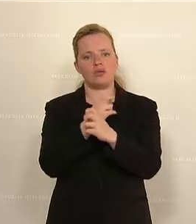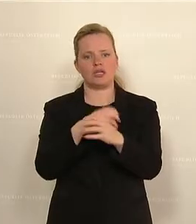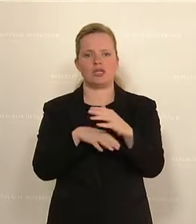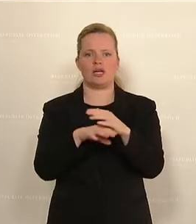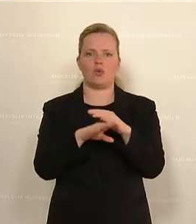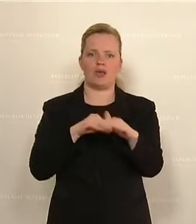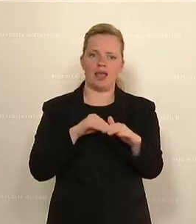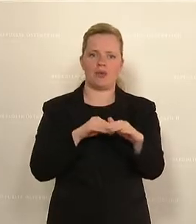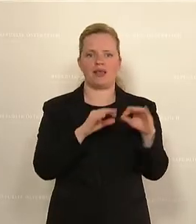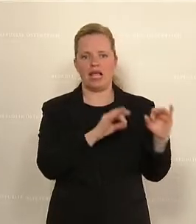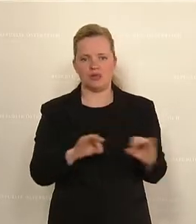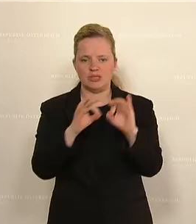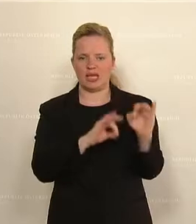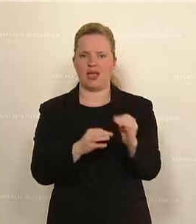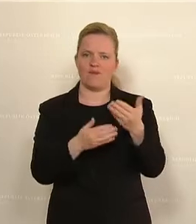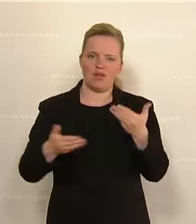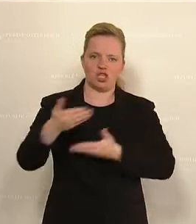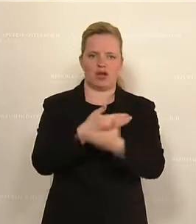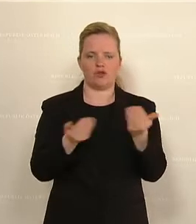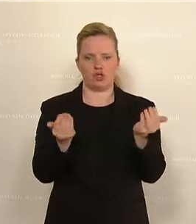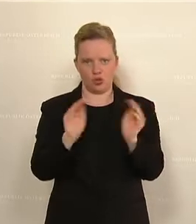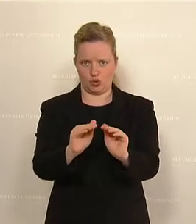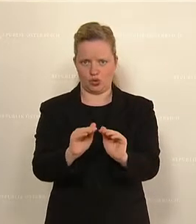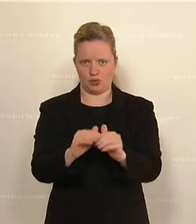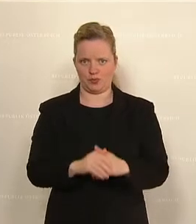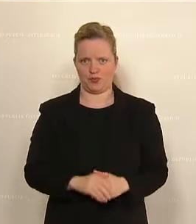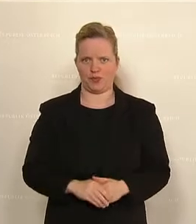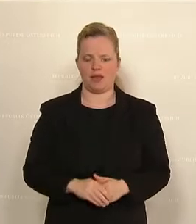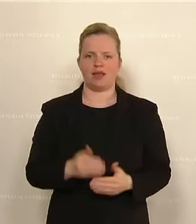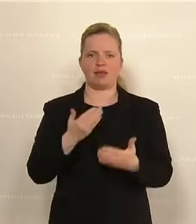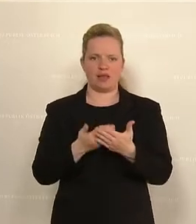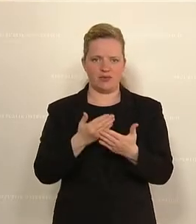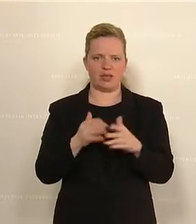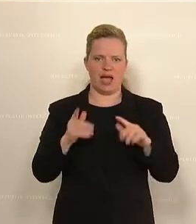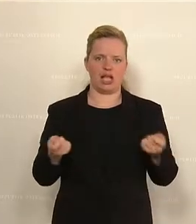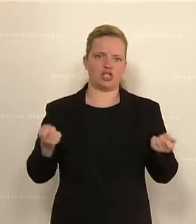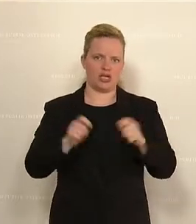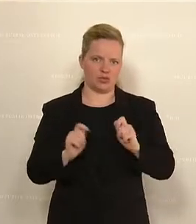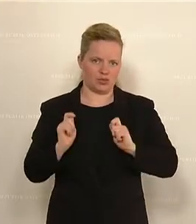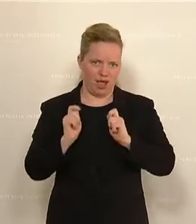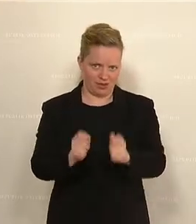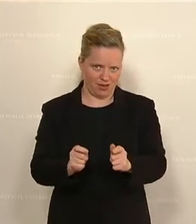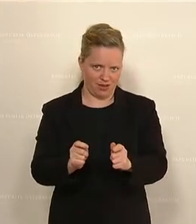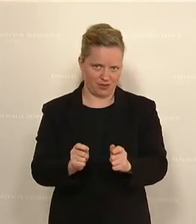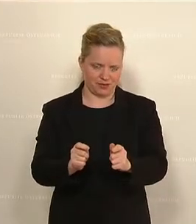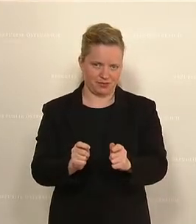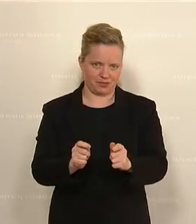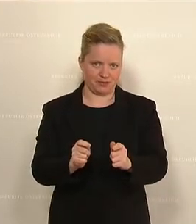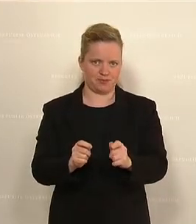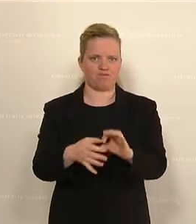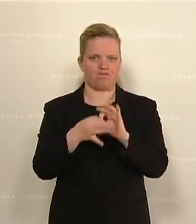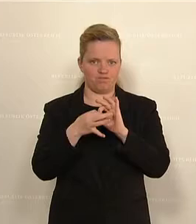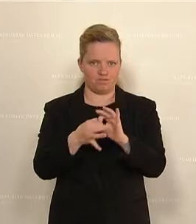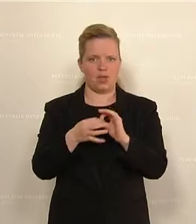die österreichische Wirtschaft damit zu schützen. Wir bringen daher einen entsprechenden Schließungsantrag ein, betreffend der